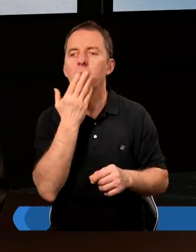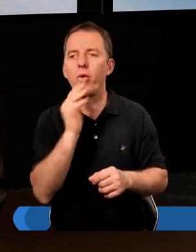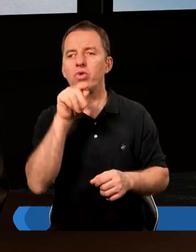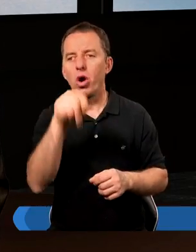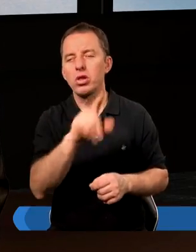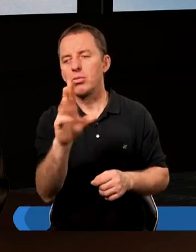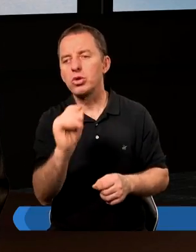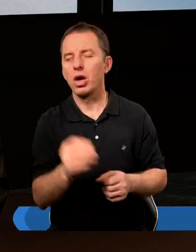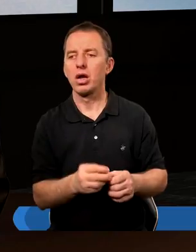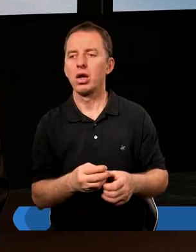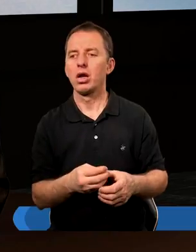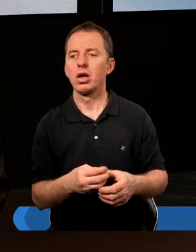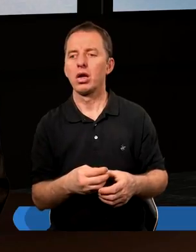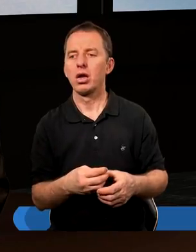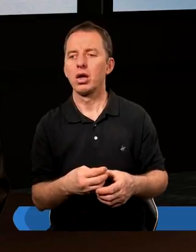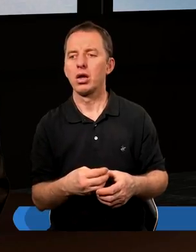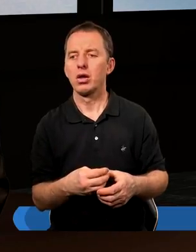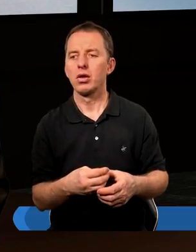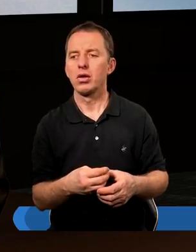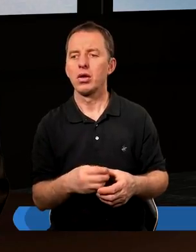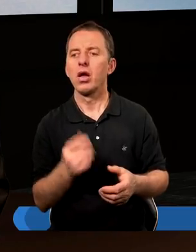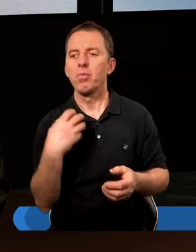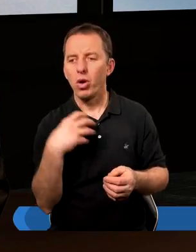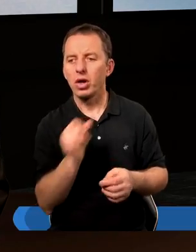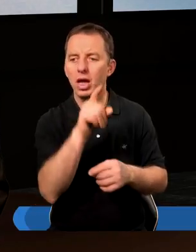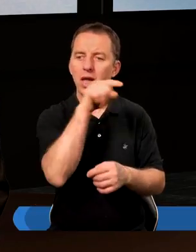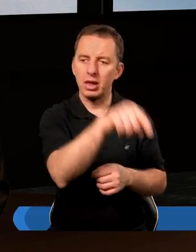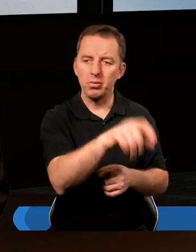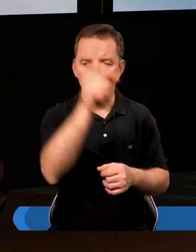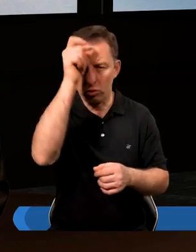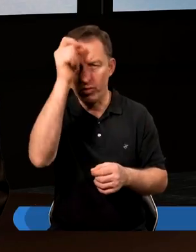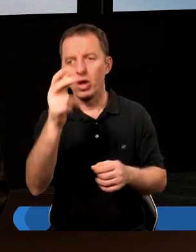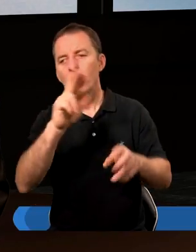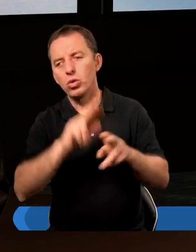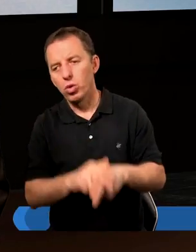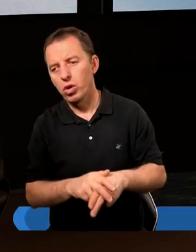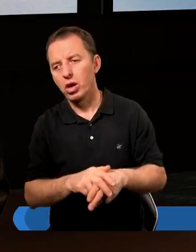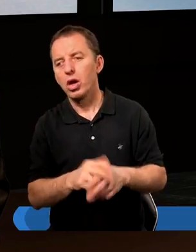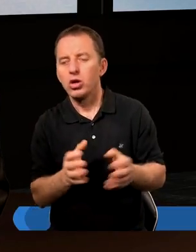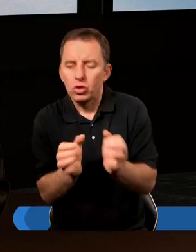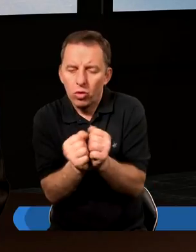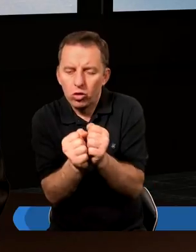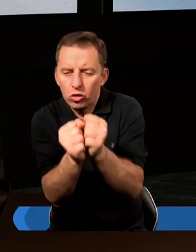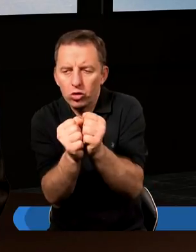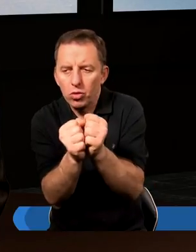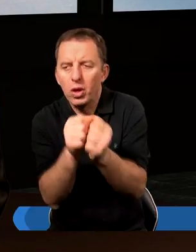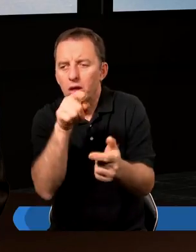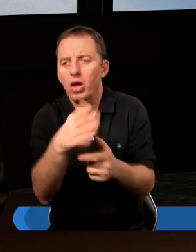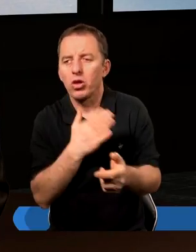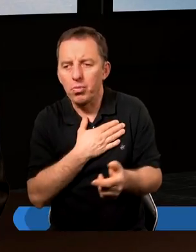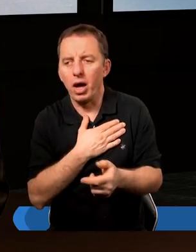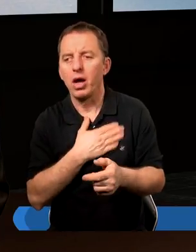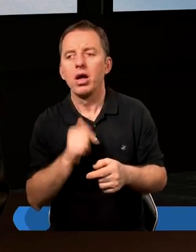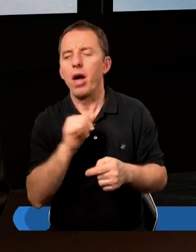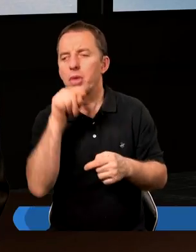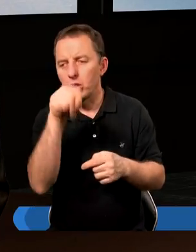mówi o tym, że bogacz, który tak samo jak tamten człowiek, który się kurczowo trzyma tego, co ma i myśli